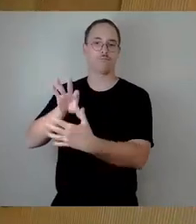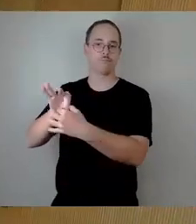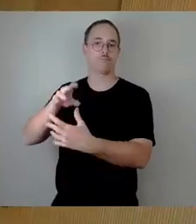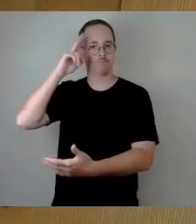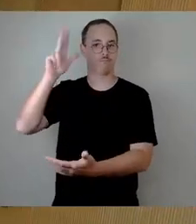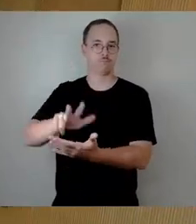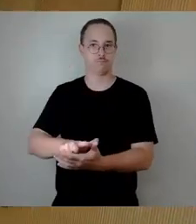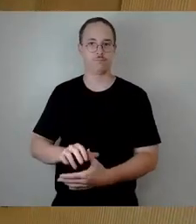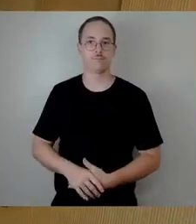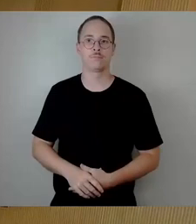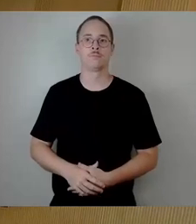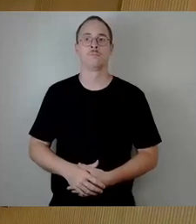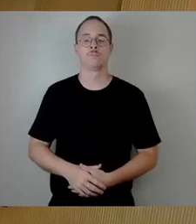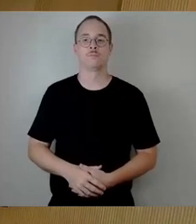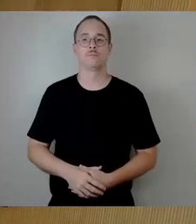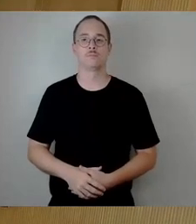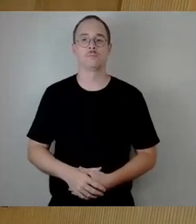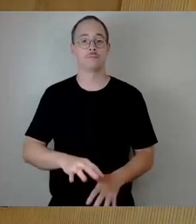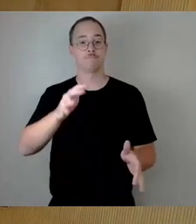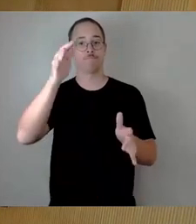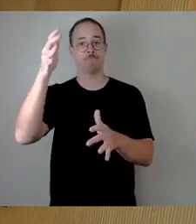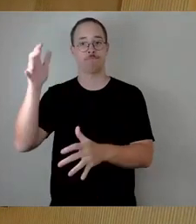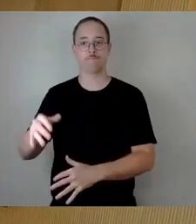Als nächste Fraktion, Fraktion Die Linke, Herr Scholbach.